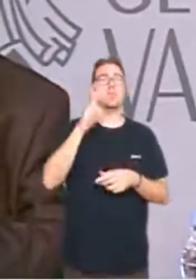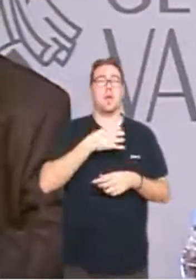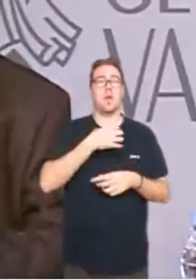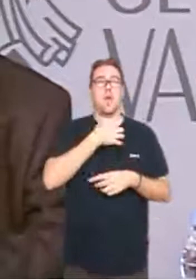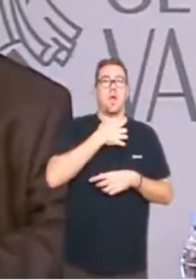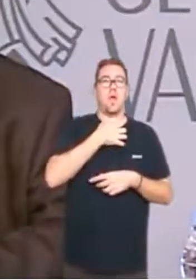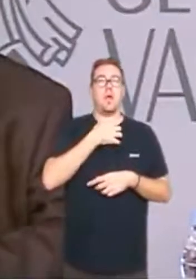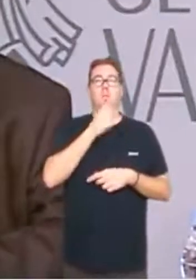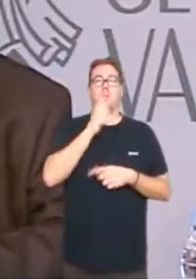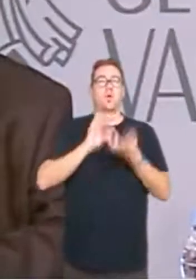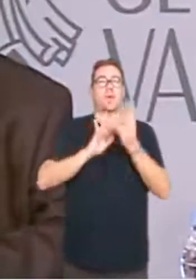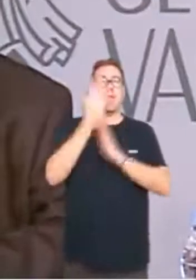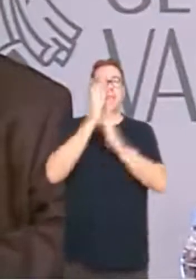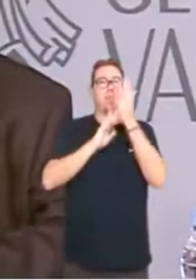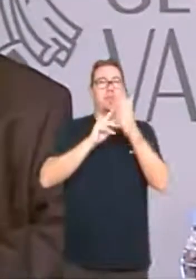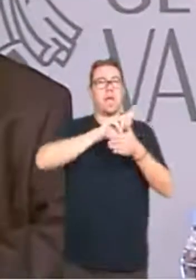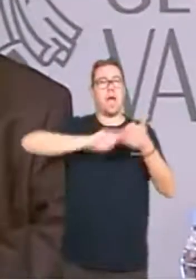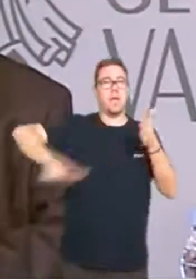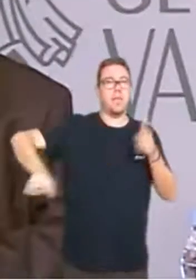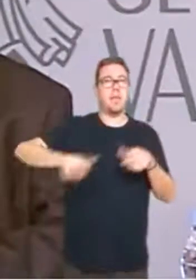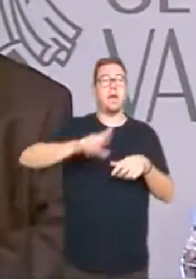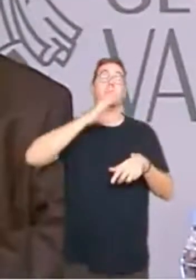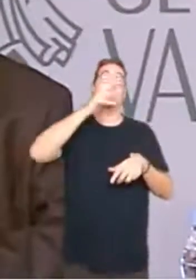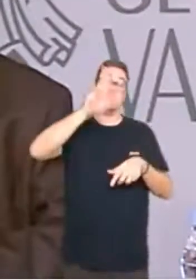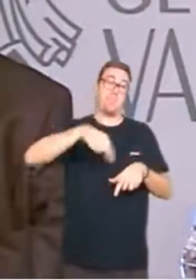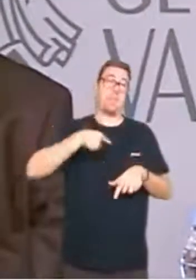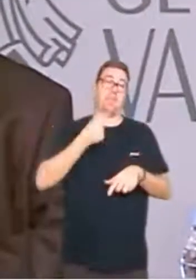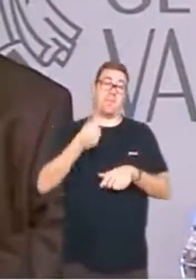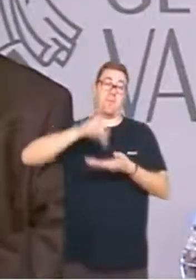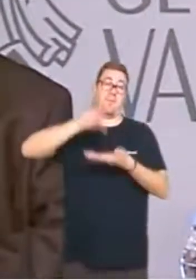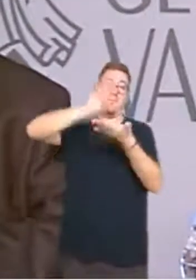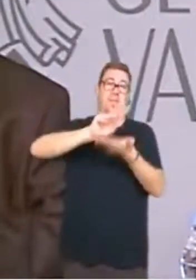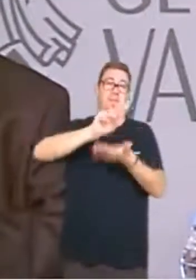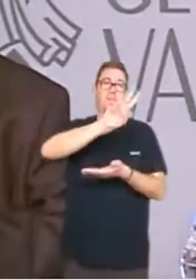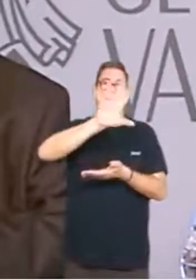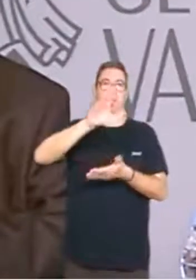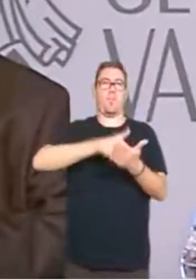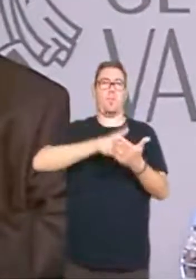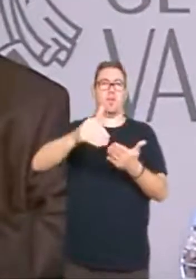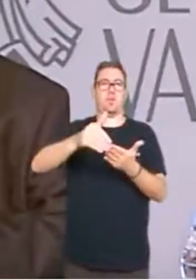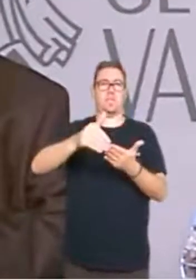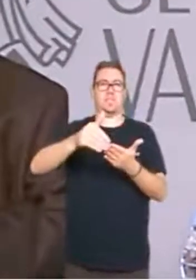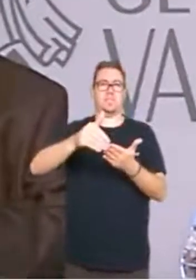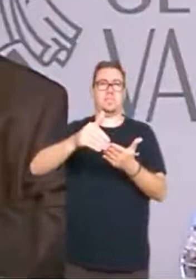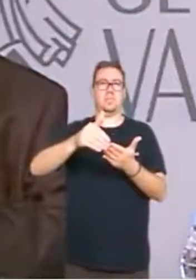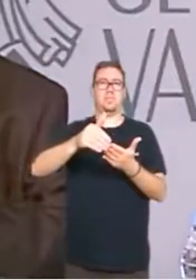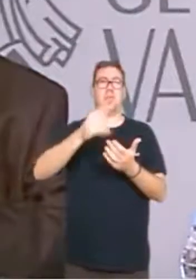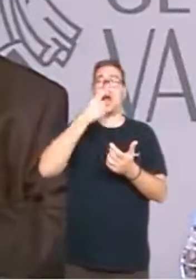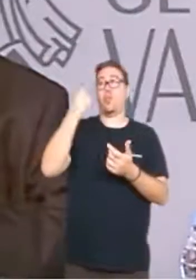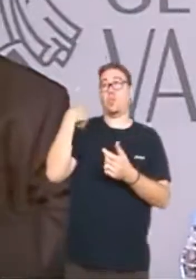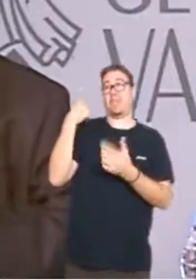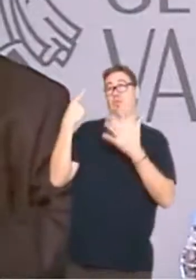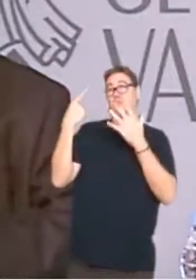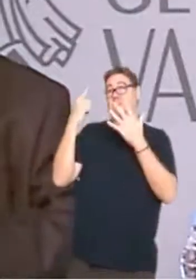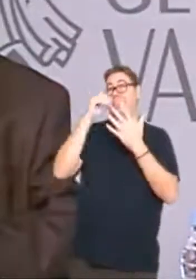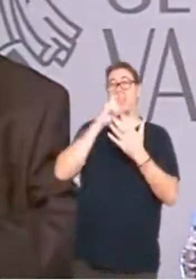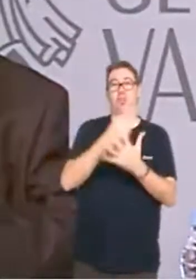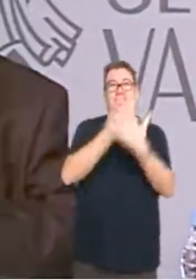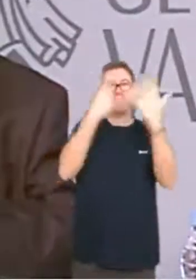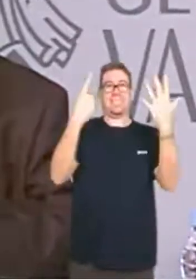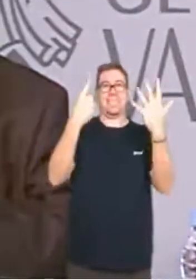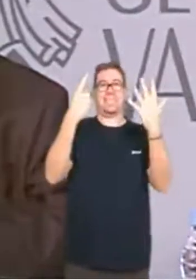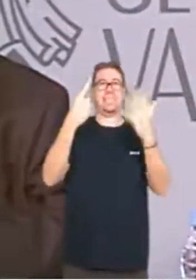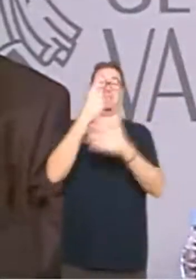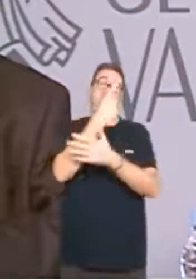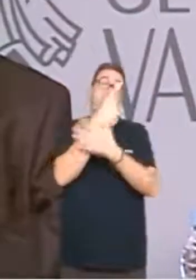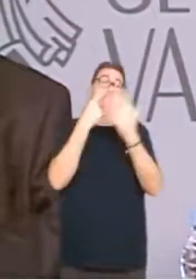els incendis de Galícia i per això també se destinaran 25 milions 6 milions més que en 2017 per a polítiques